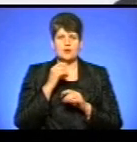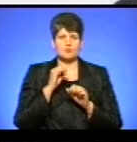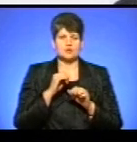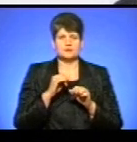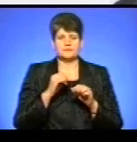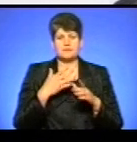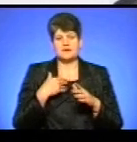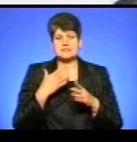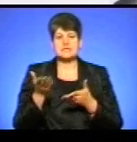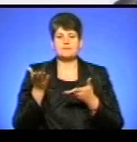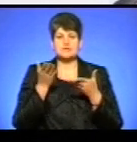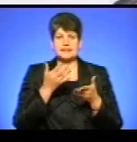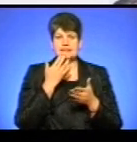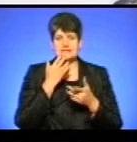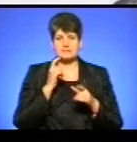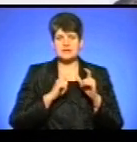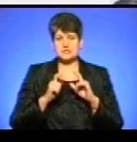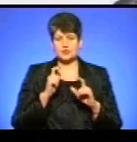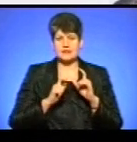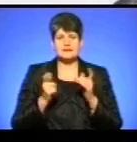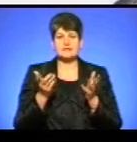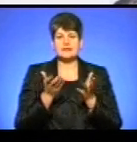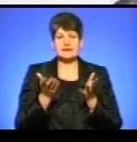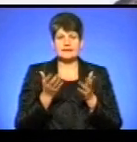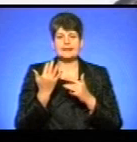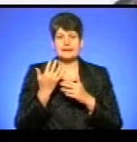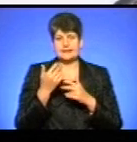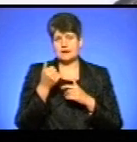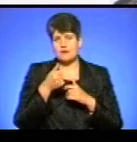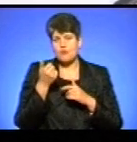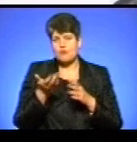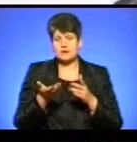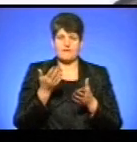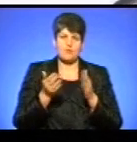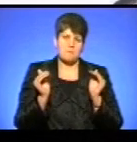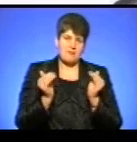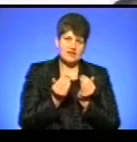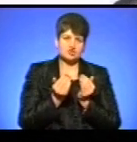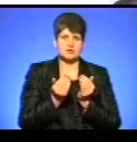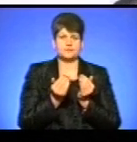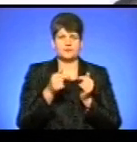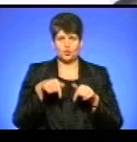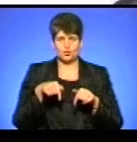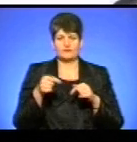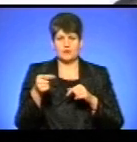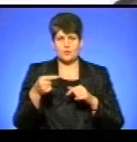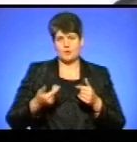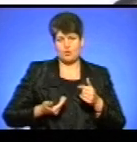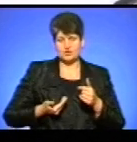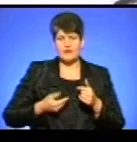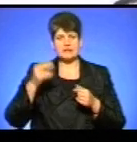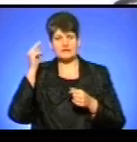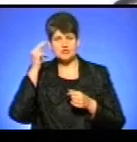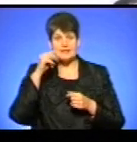здатися. Тому ми запросили іноземних студентів, які кілька років або навіть менше тут в Тернополі проживають і